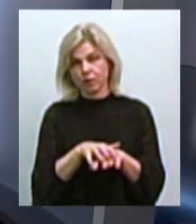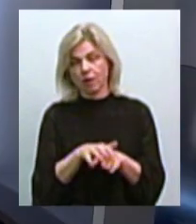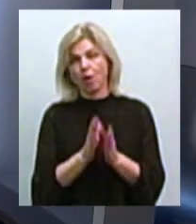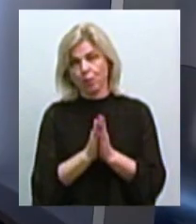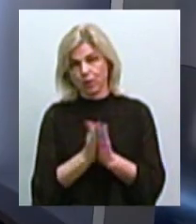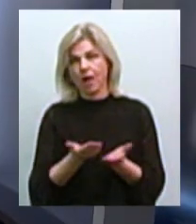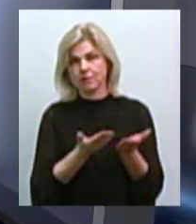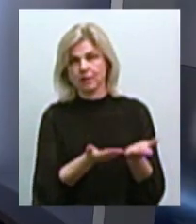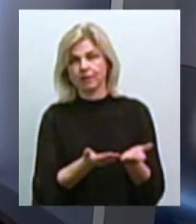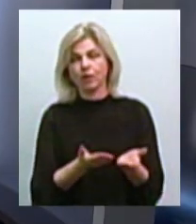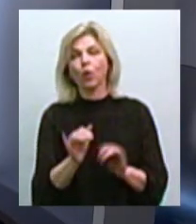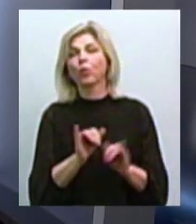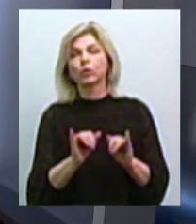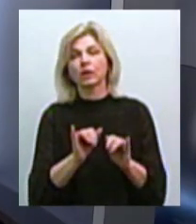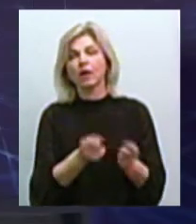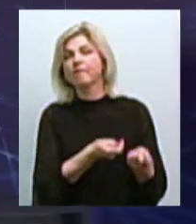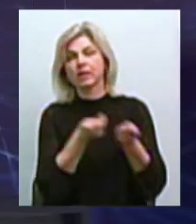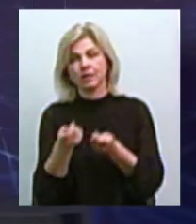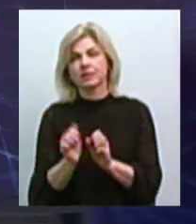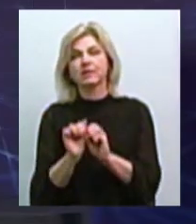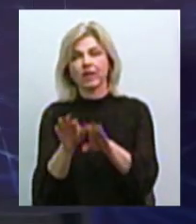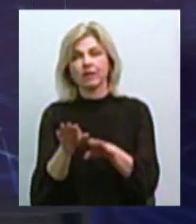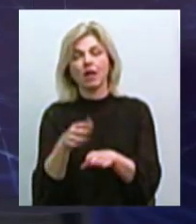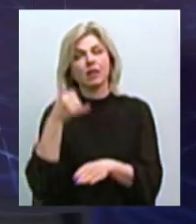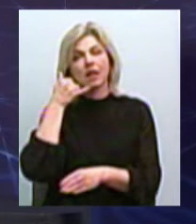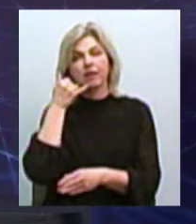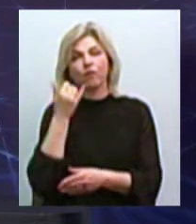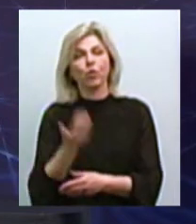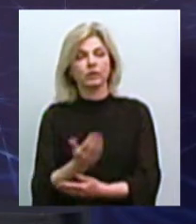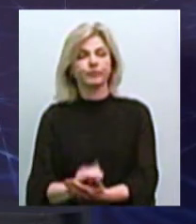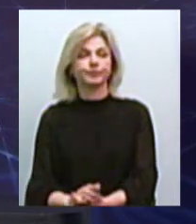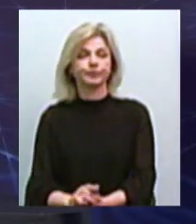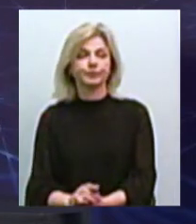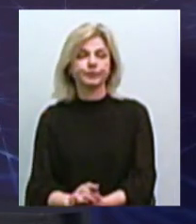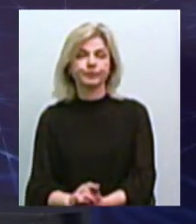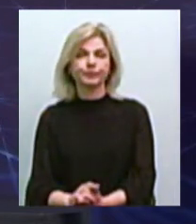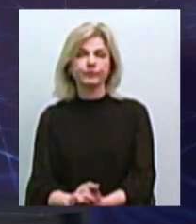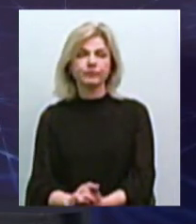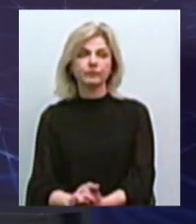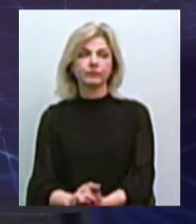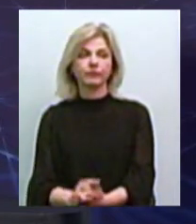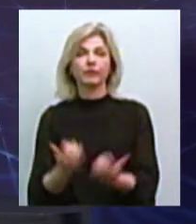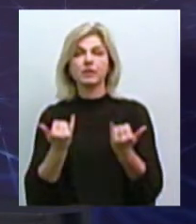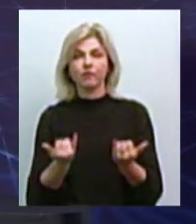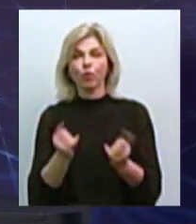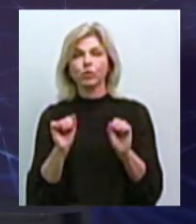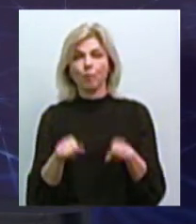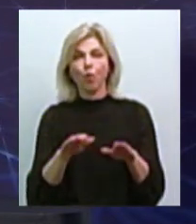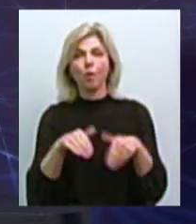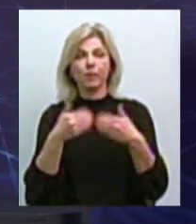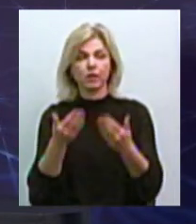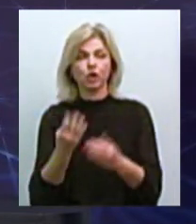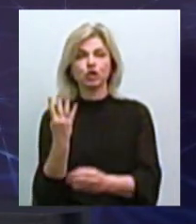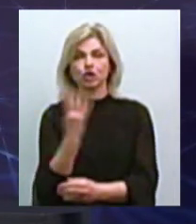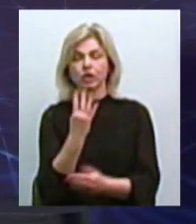ласка, куди звертатись, за якими телефонами? На сьогоднішній момент ви можете обращаться в 4